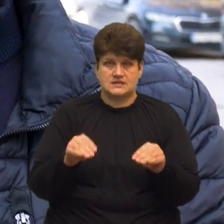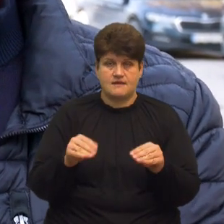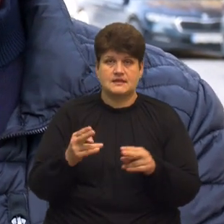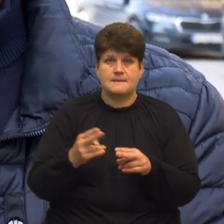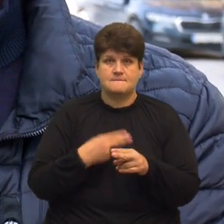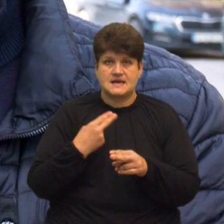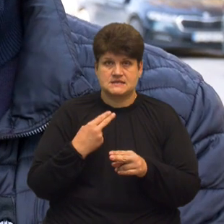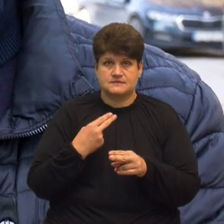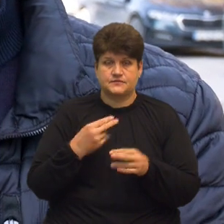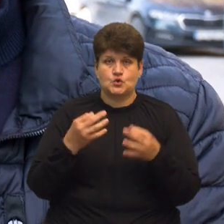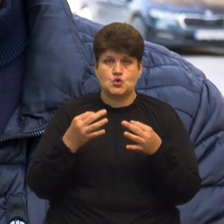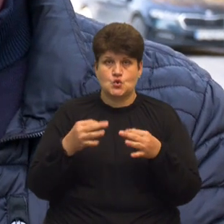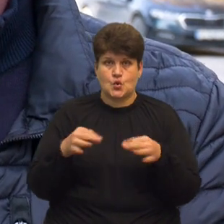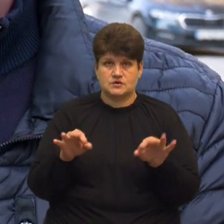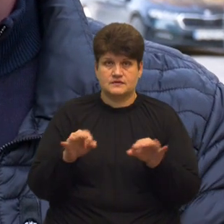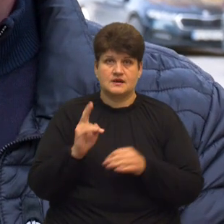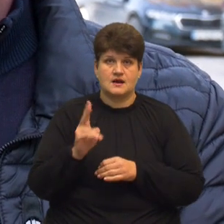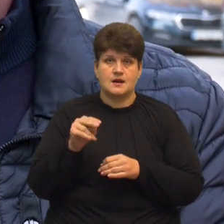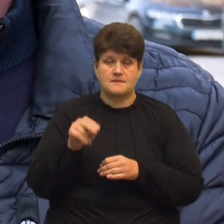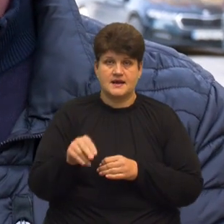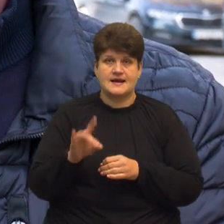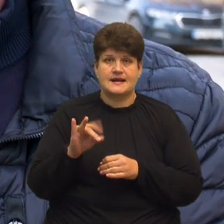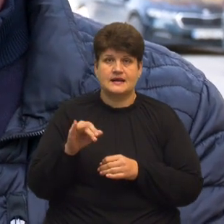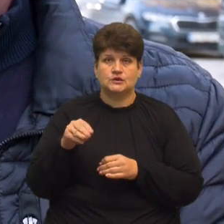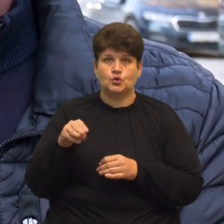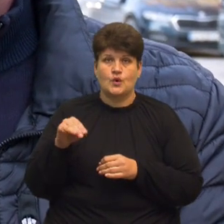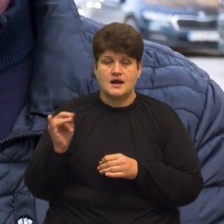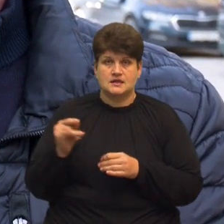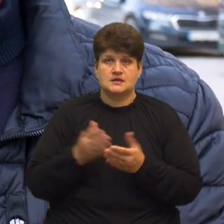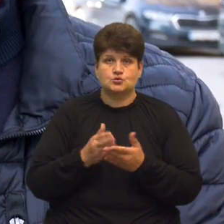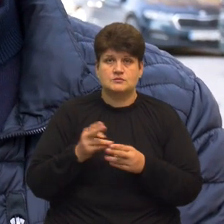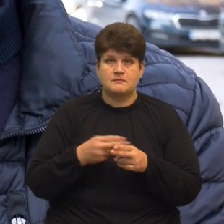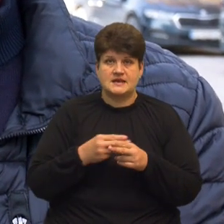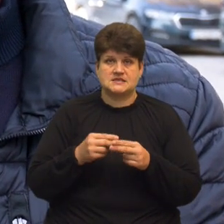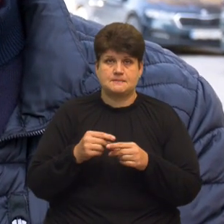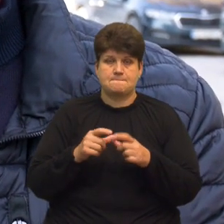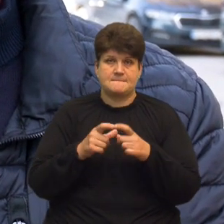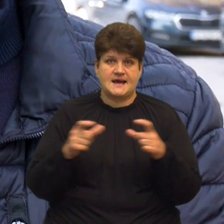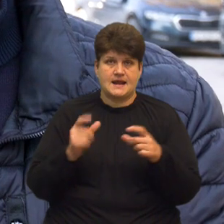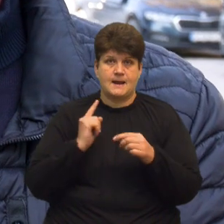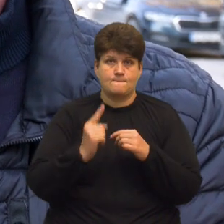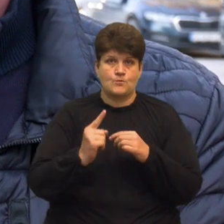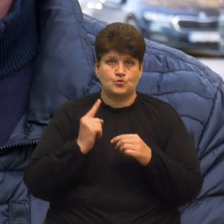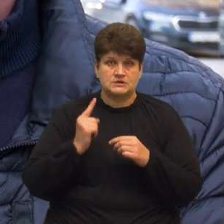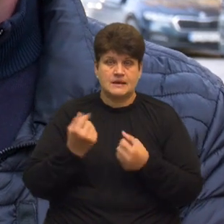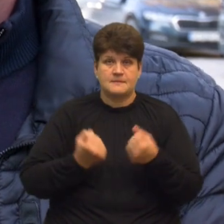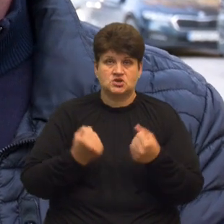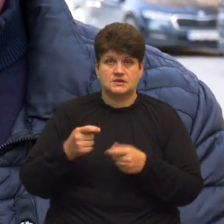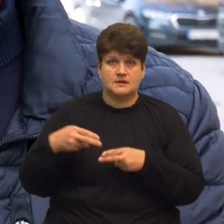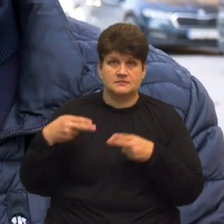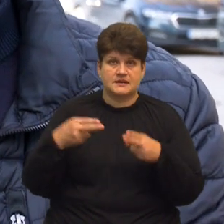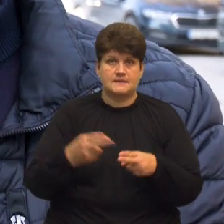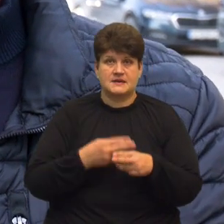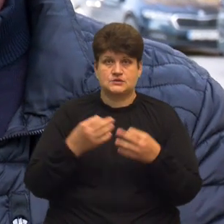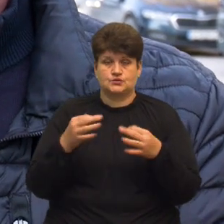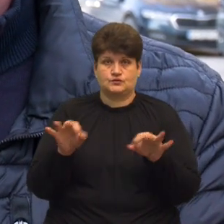дозволу СКП «Ритуальна служба», без перепустки Машина проїхала без жодних дозволів